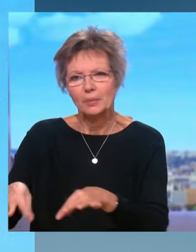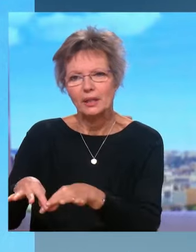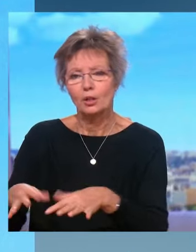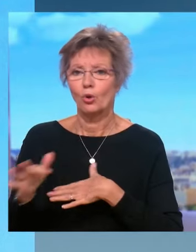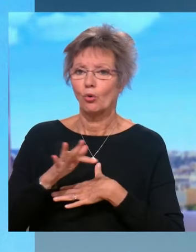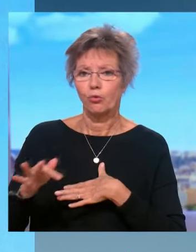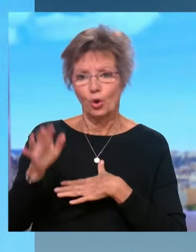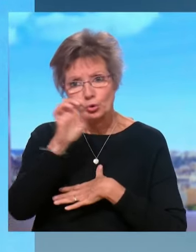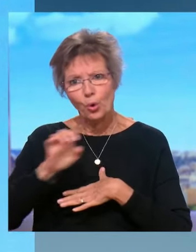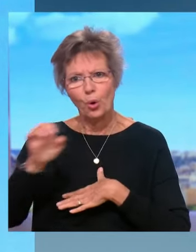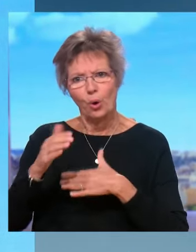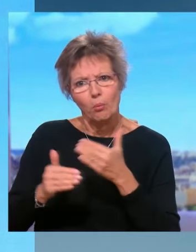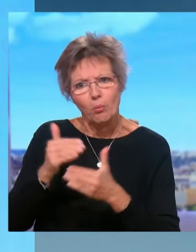progressent,